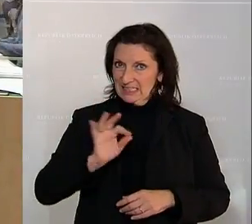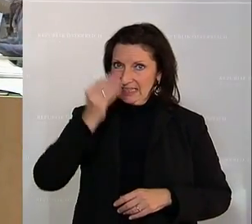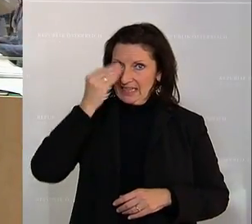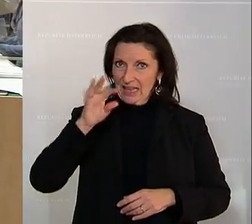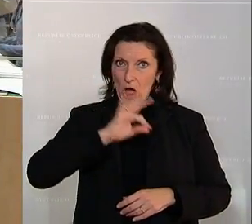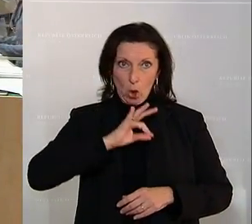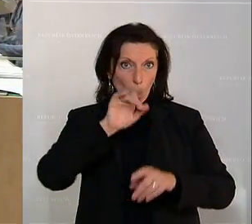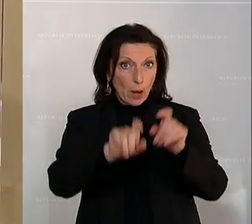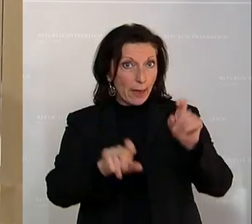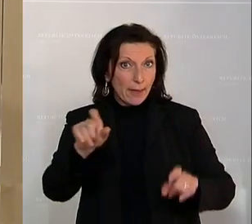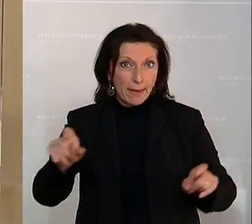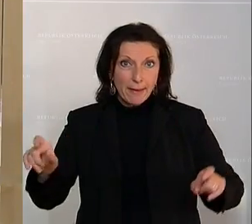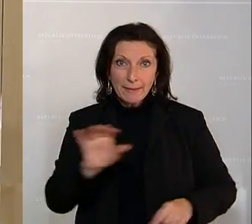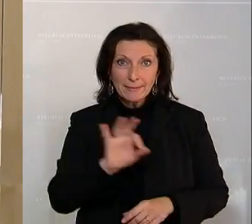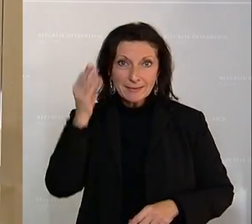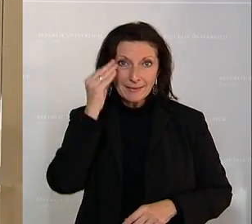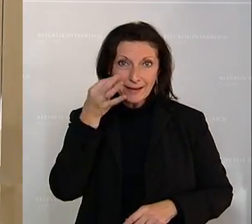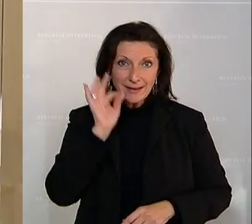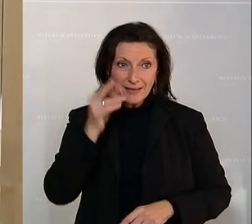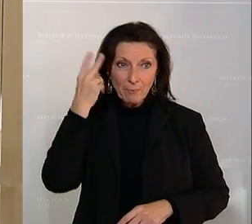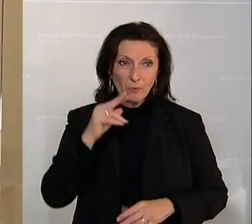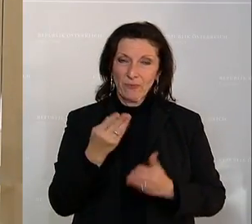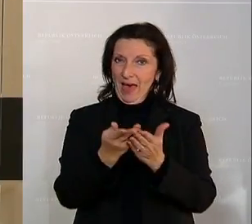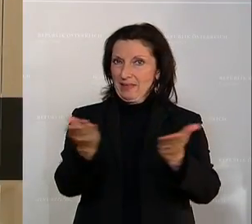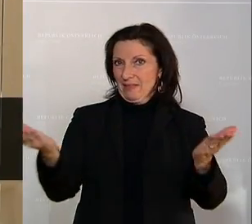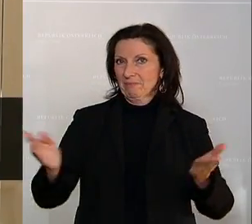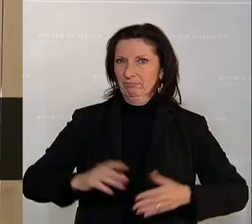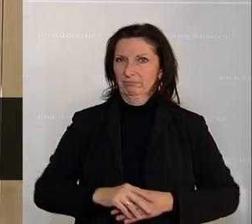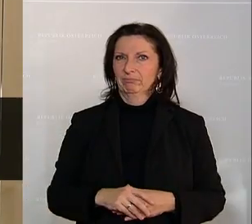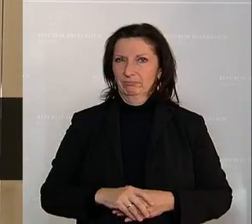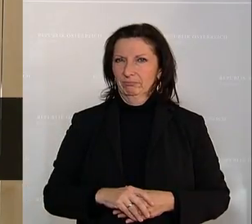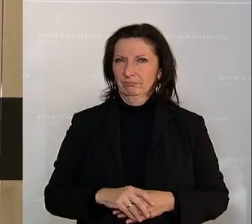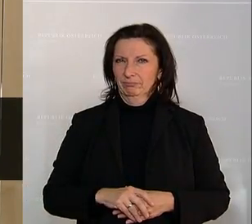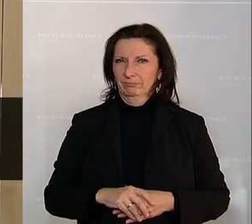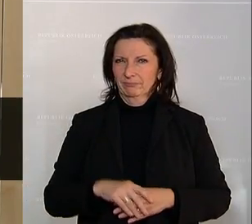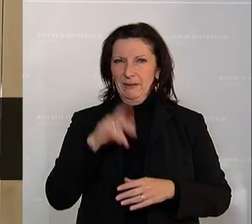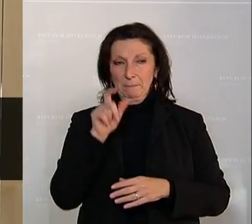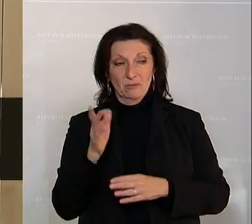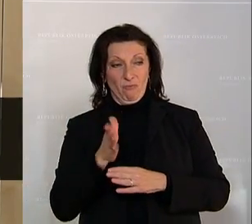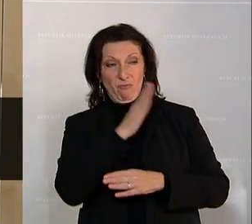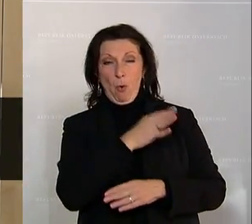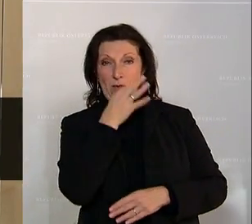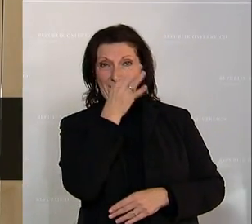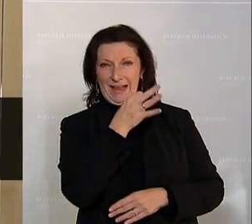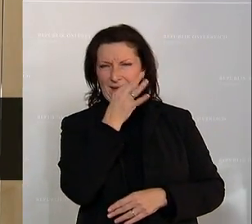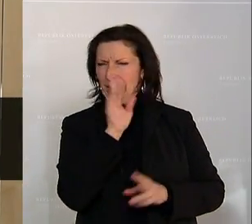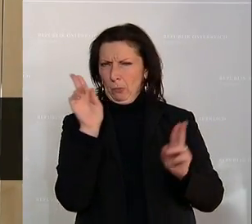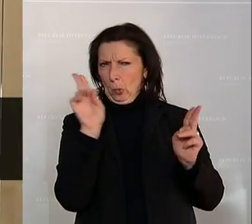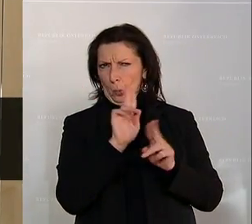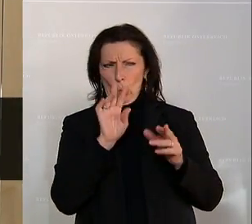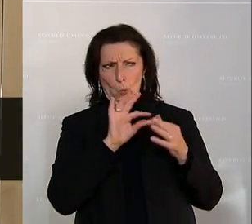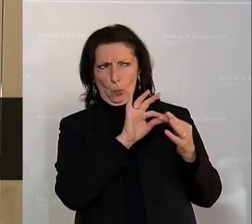und Kollegen, geschätzte Damen und Herren, kurze Exkurs zur Vorrednerin. Wer